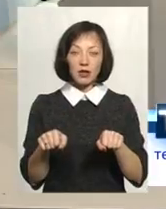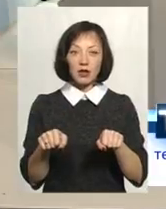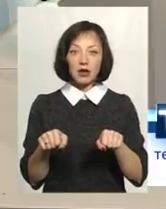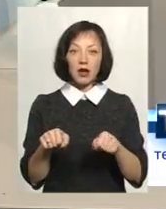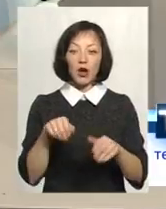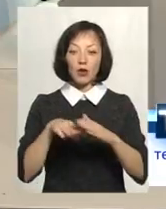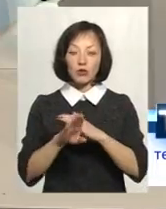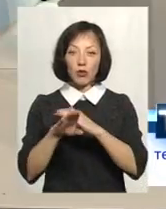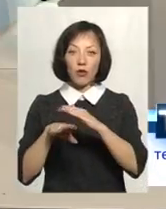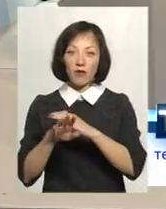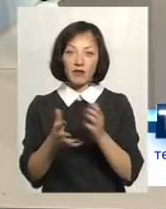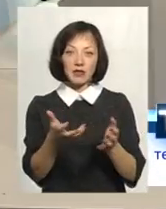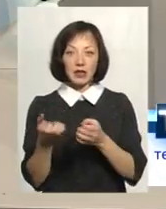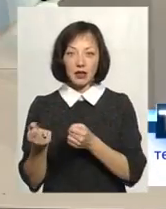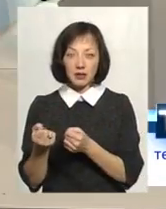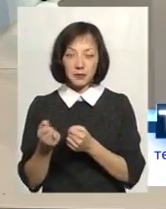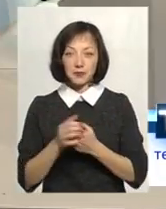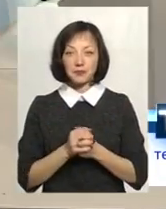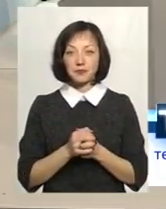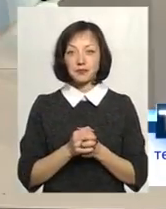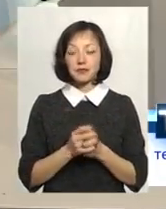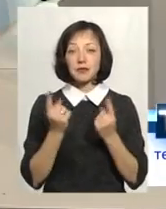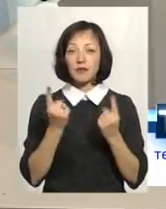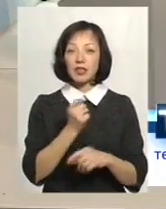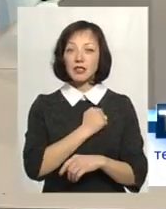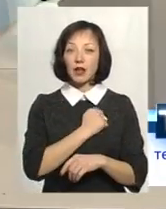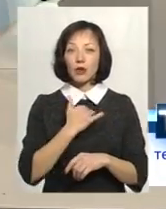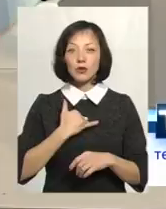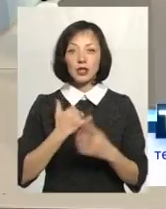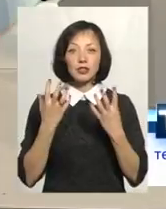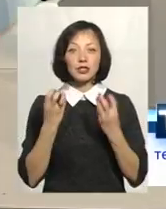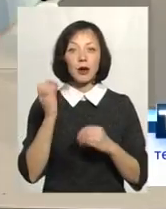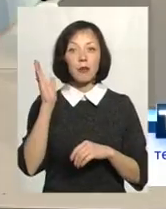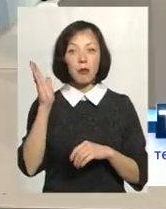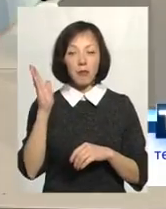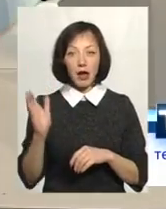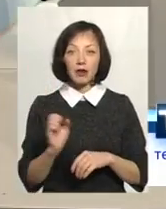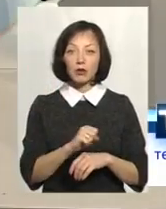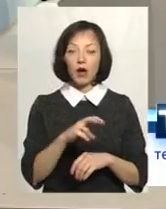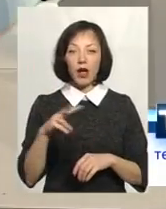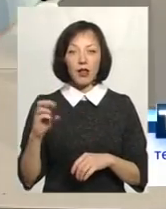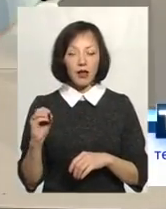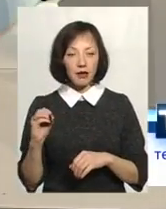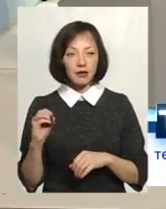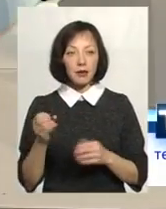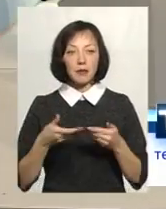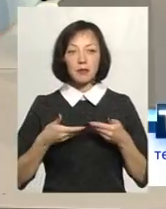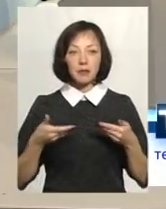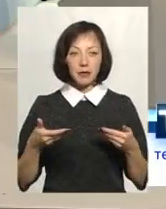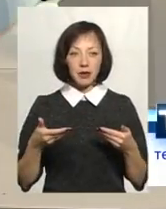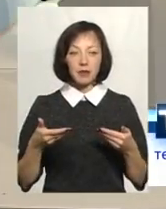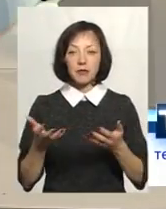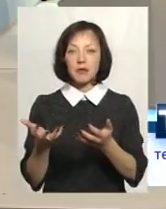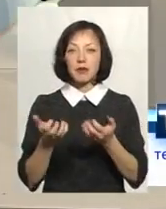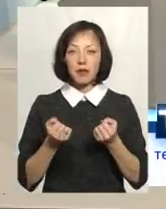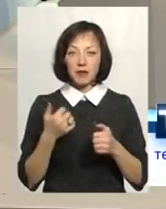роздрукованому варіанті взяти. На проки жаль, це в нас ще попереду, але ми приймаємо